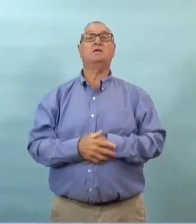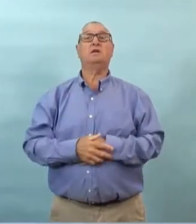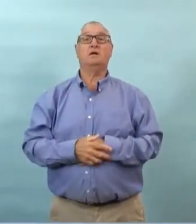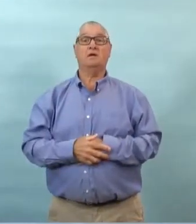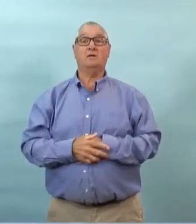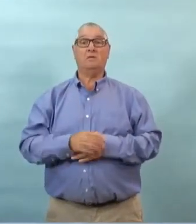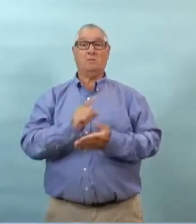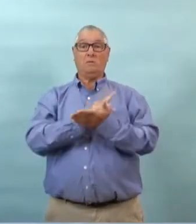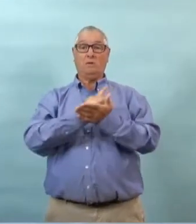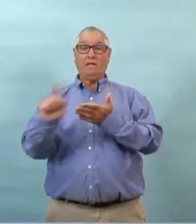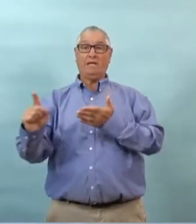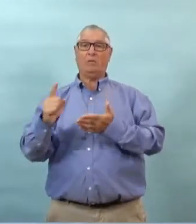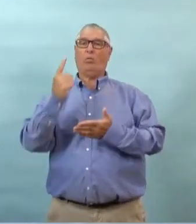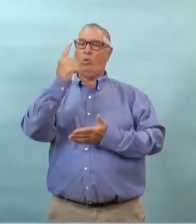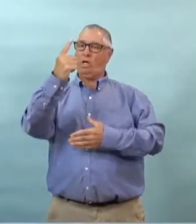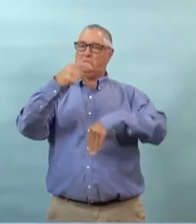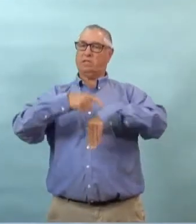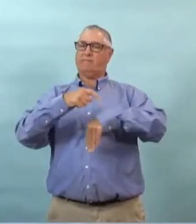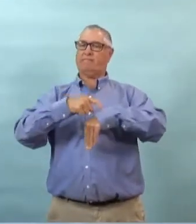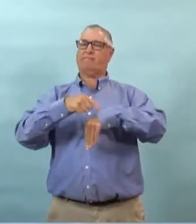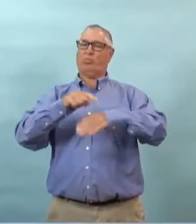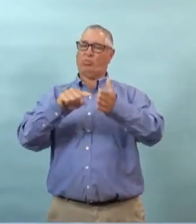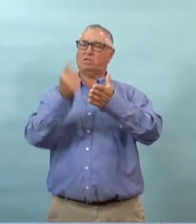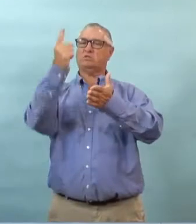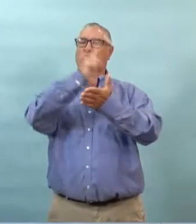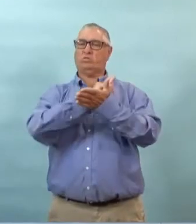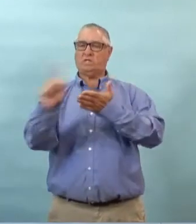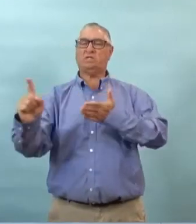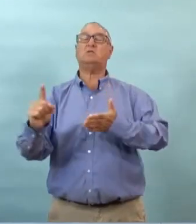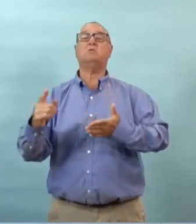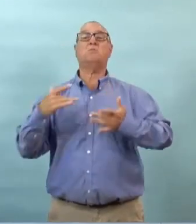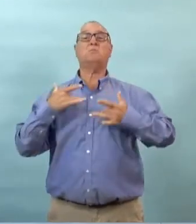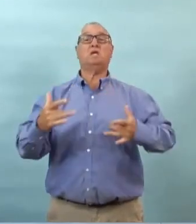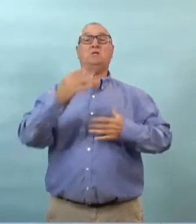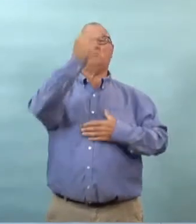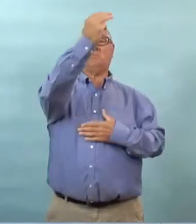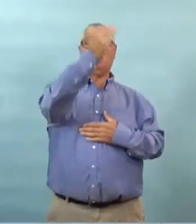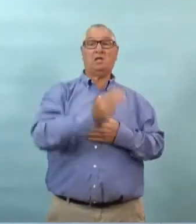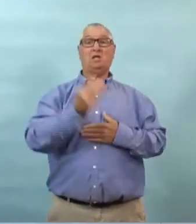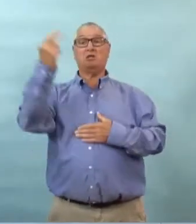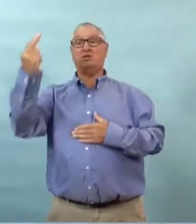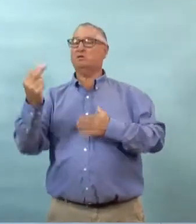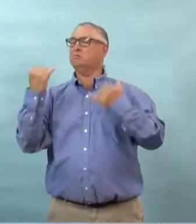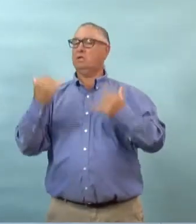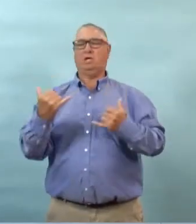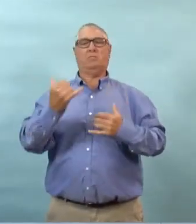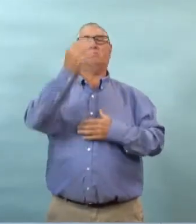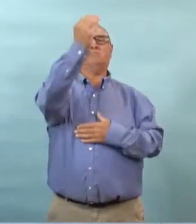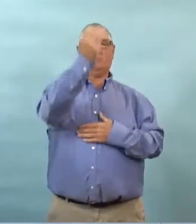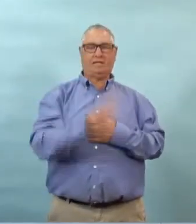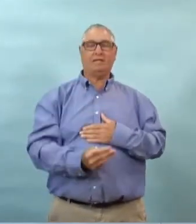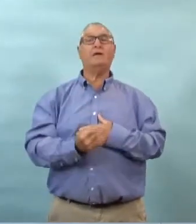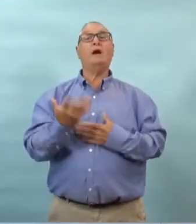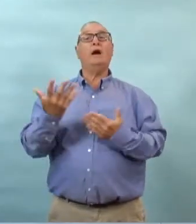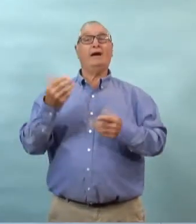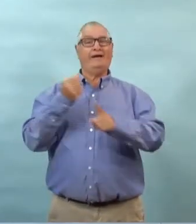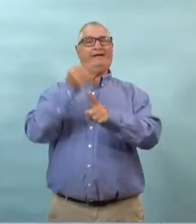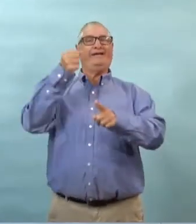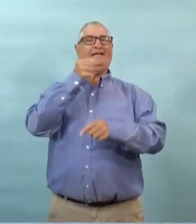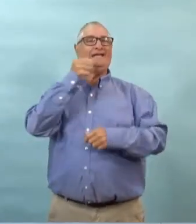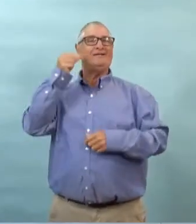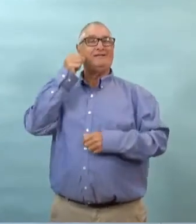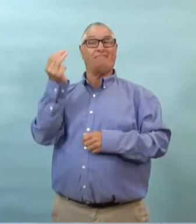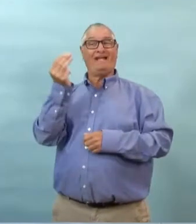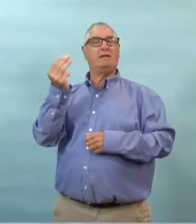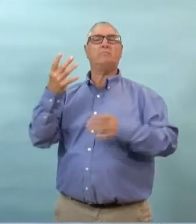nous allons faire ces points de presse sur la kobe 19 une fois par semaine normalement ce serait un lundi mais étant donné qu